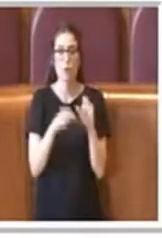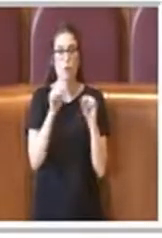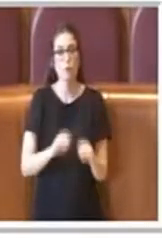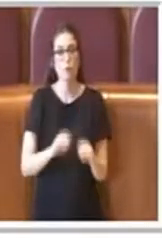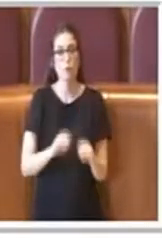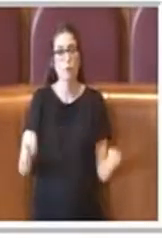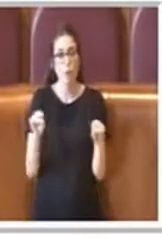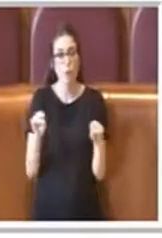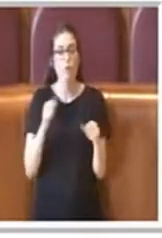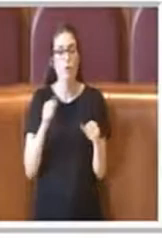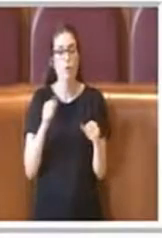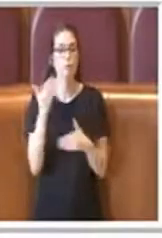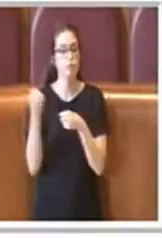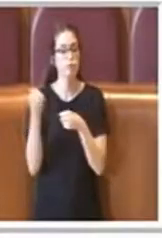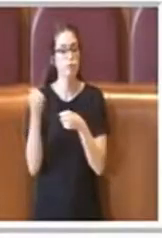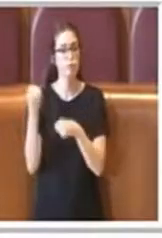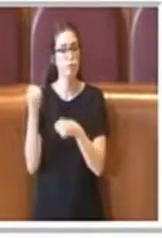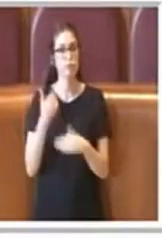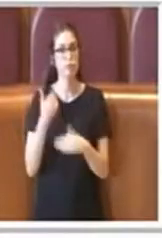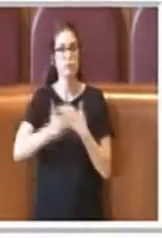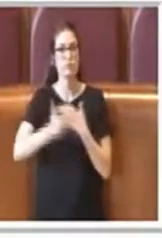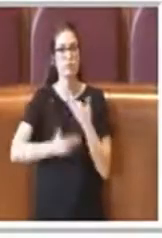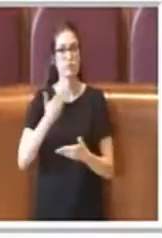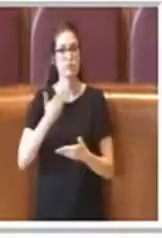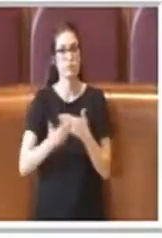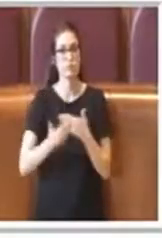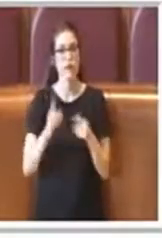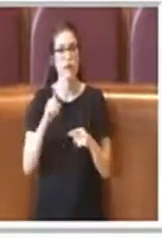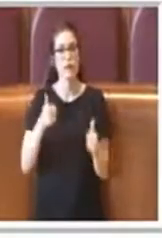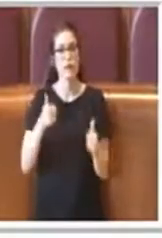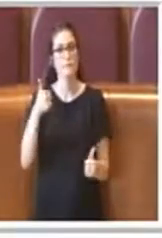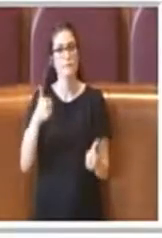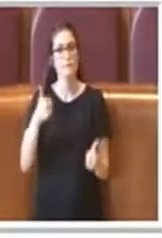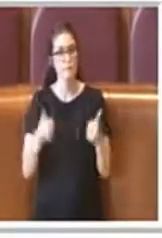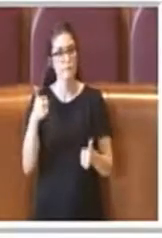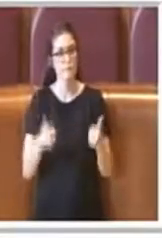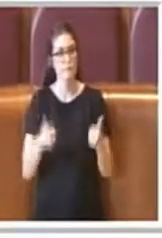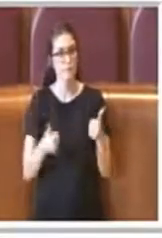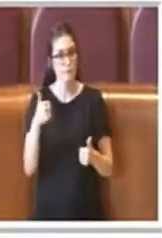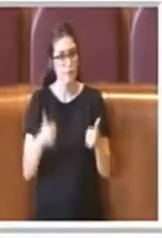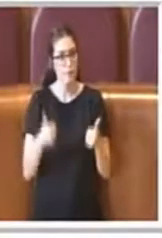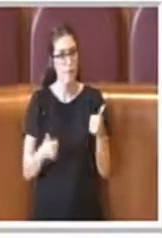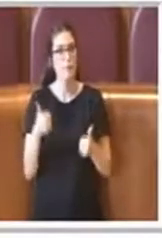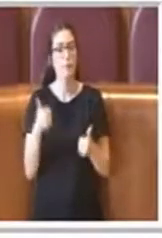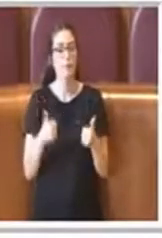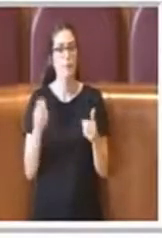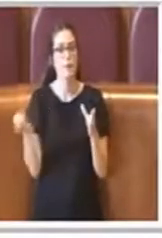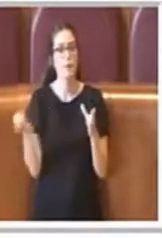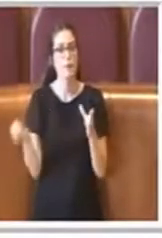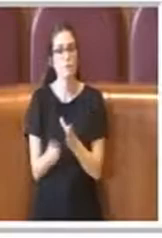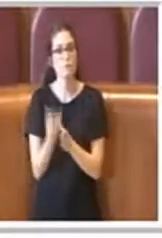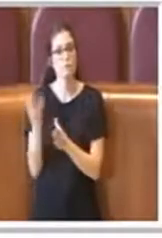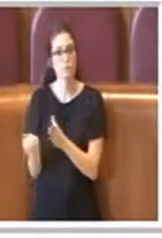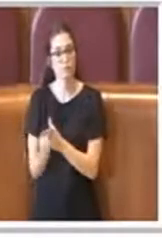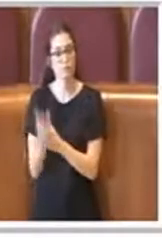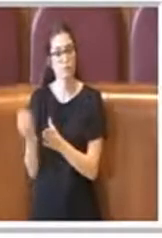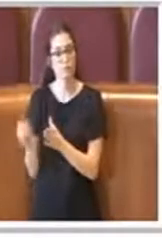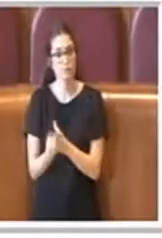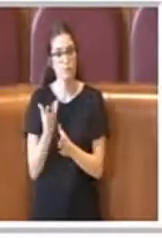istituirsi e concorrere alla pari e concorrere comunque a formare e a dare comunque